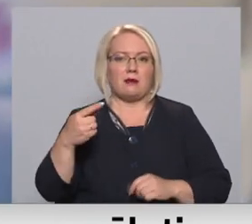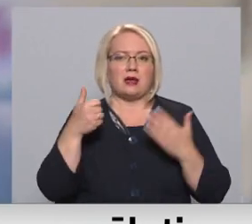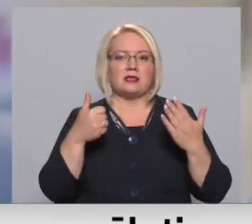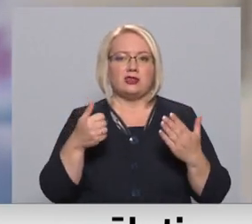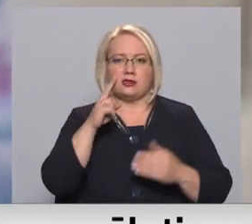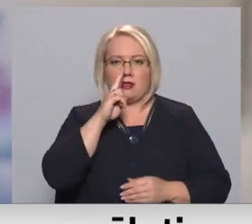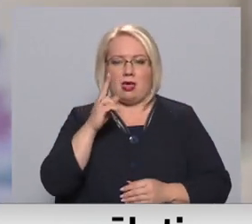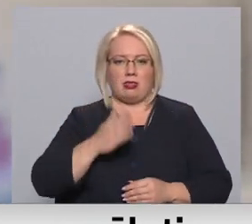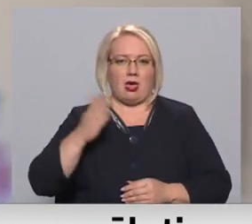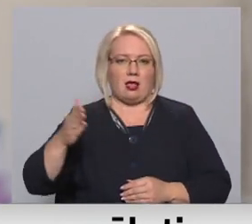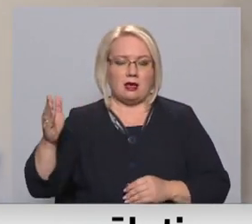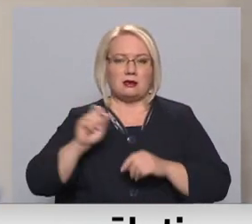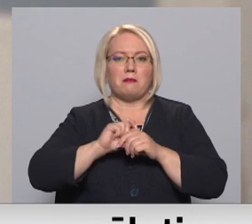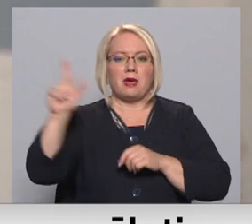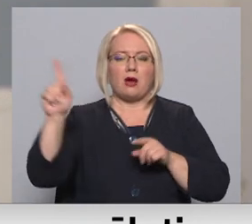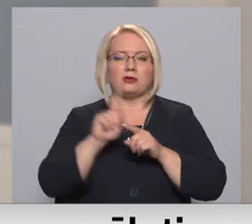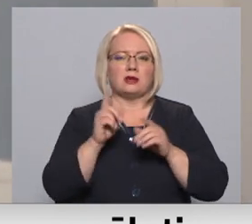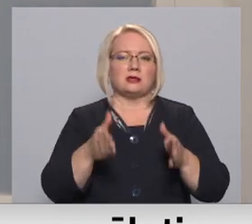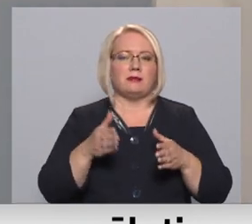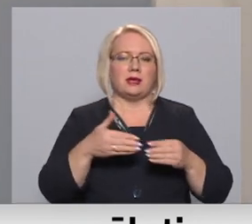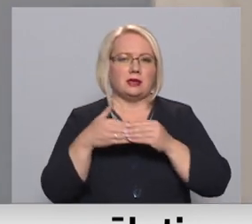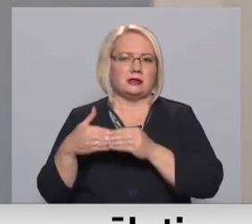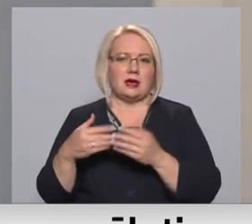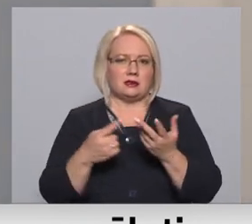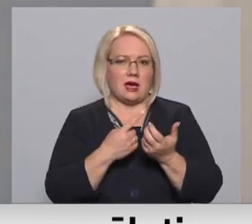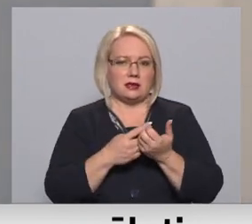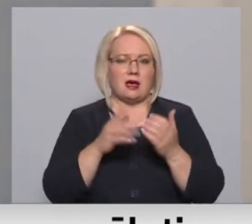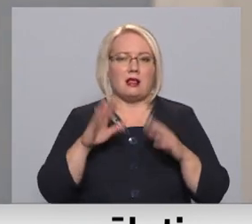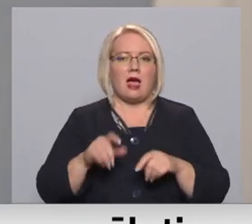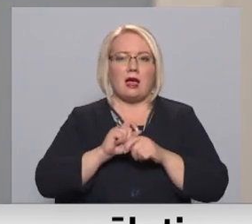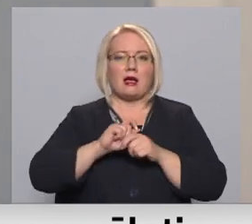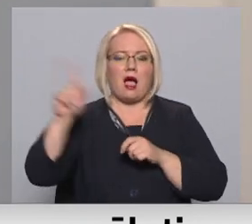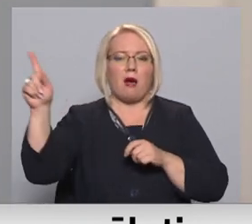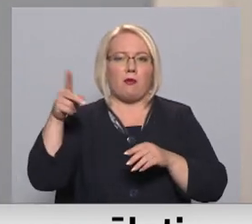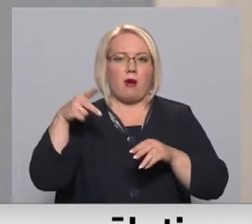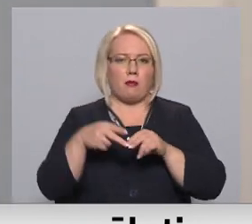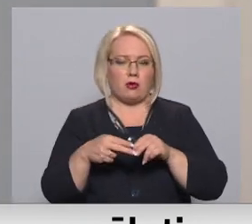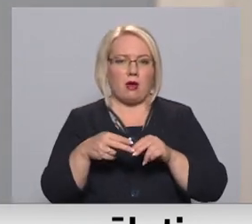nedēļas, pieaugšot arī stacionēto cilvēku skaits. Lai kāpumu pārātu, atbildi ir vakcinācija.